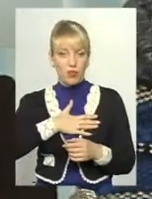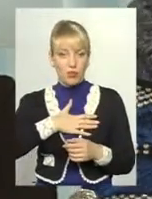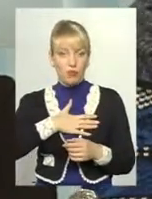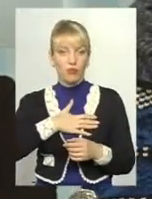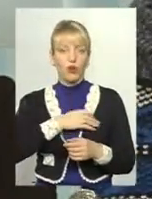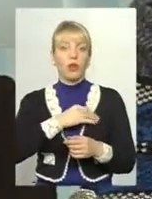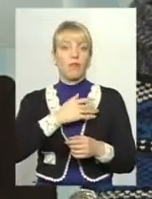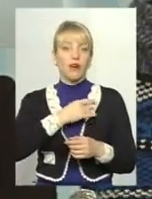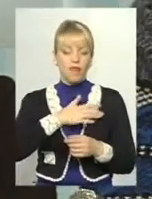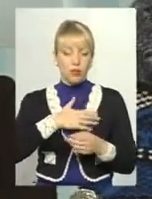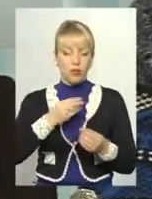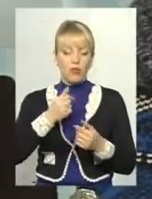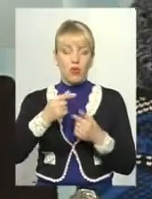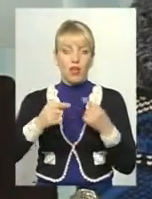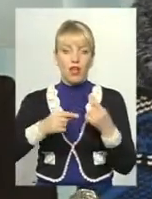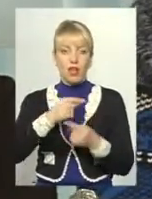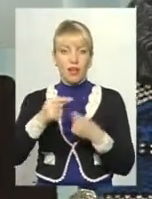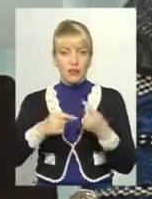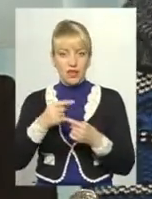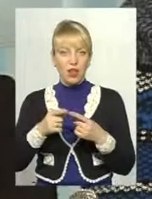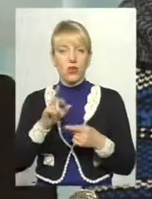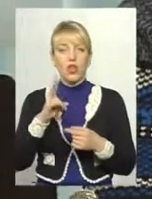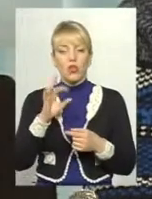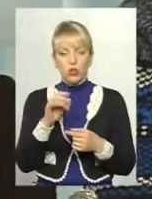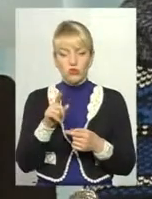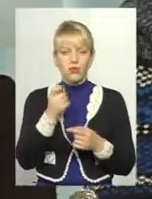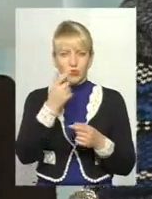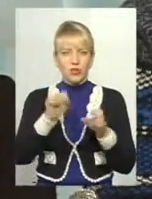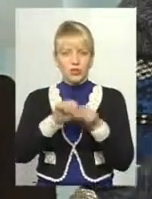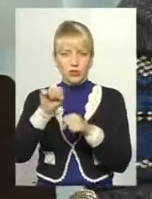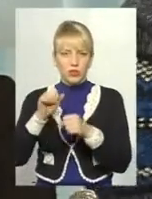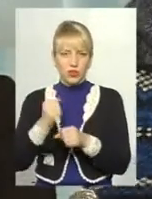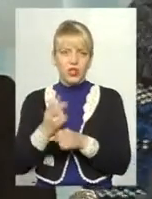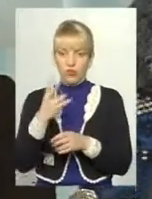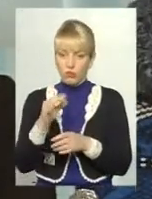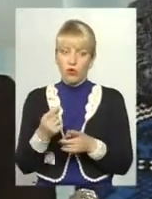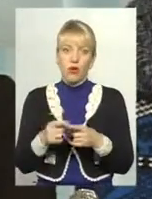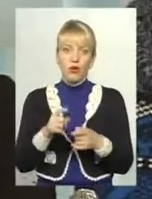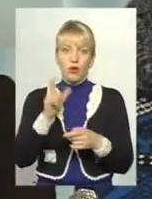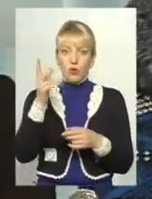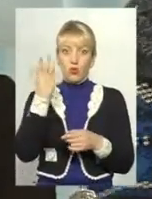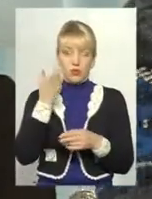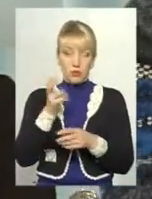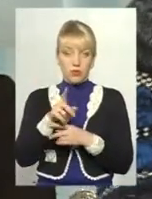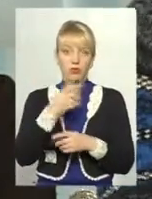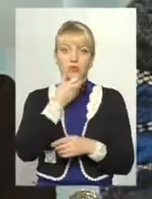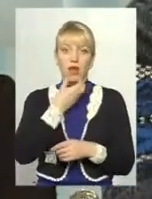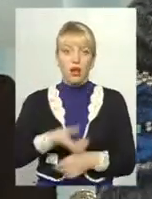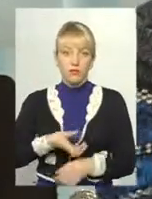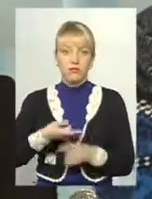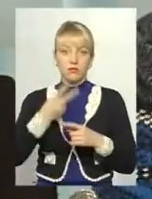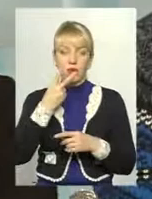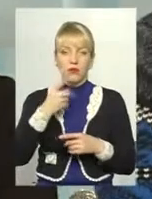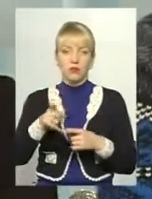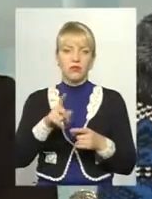на жаль, там дещо автентична, але з двох зол вибирають менше. На щастя, сьогодні теж люди заходять, і в них щелепа відпадає, тому що там всякийсь мармур,